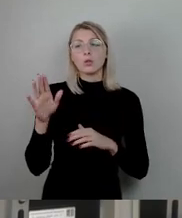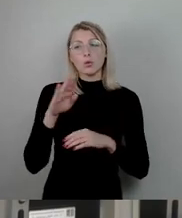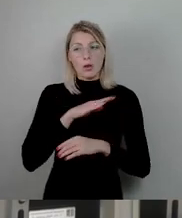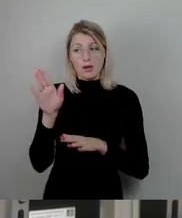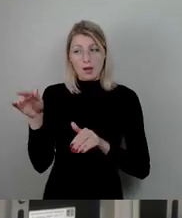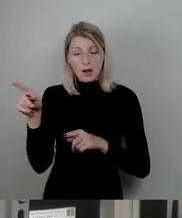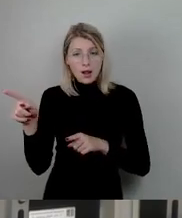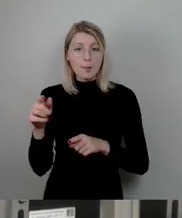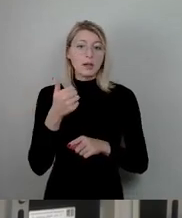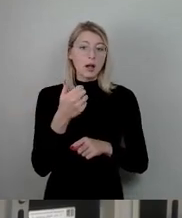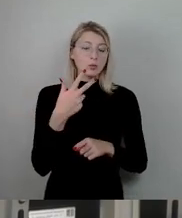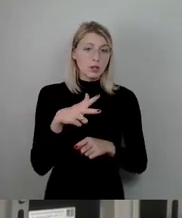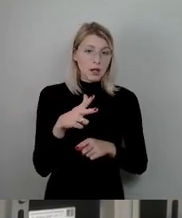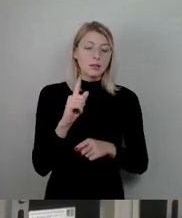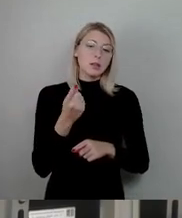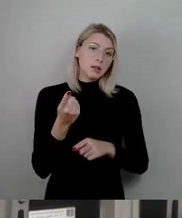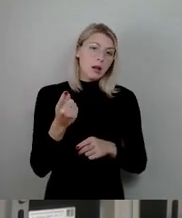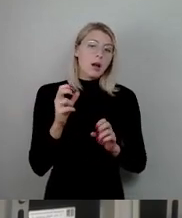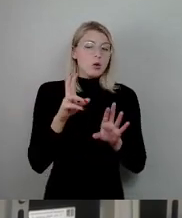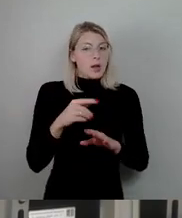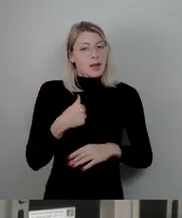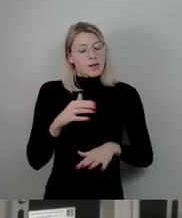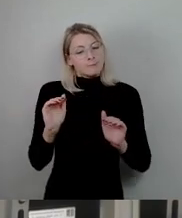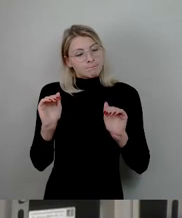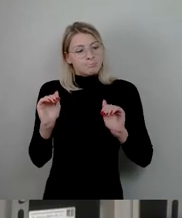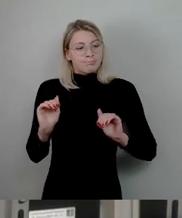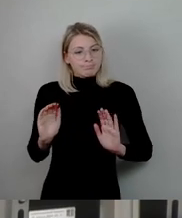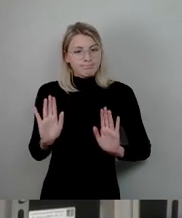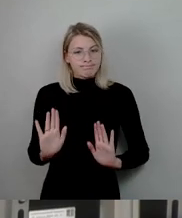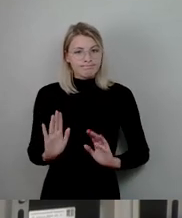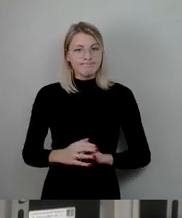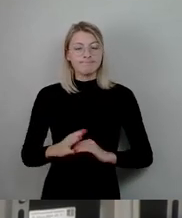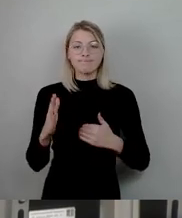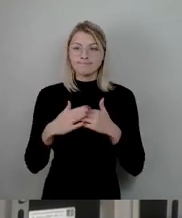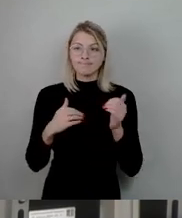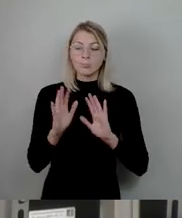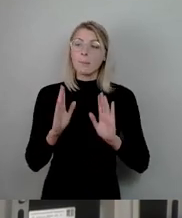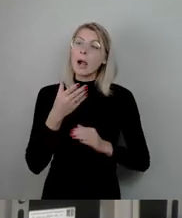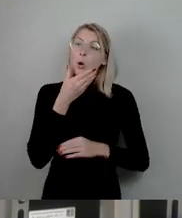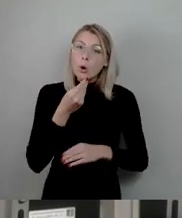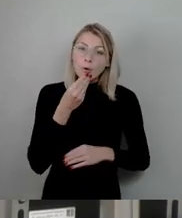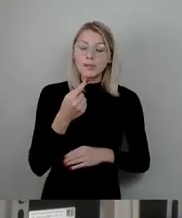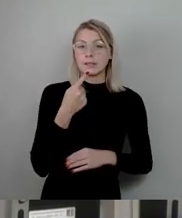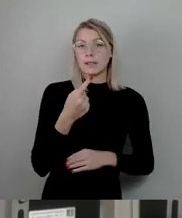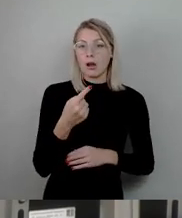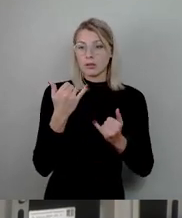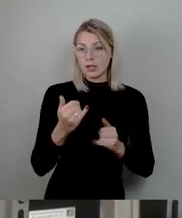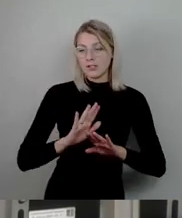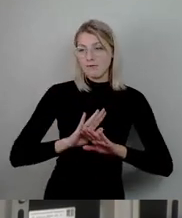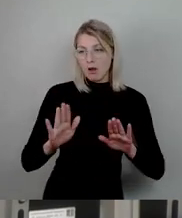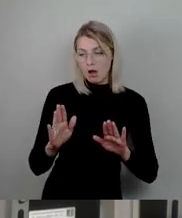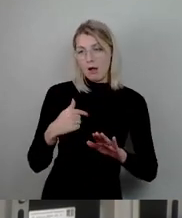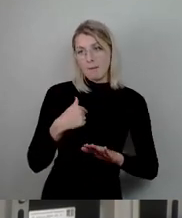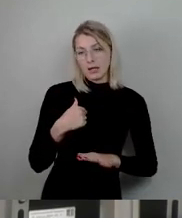ja gut, ich verkneife mir heute mal, dass das, ich nenne es mal höflich jetzt, zum Feierabend bin ich gnädig gestimmt,